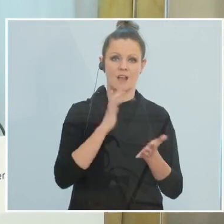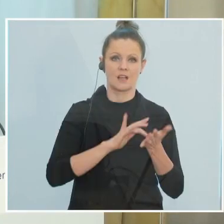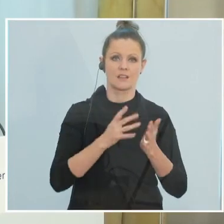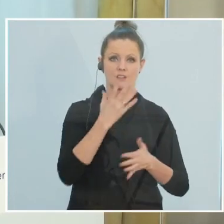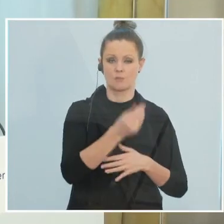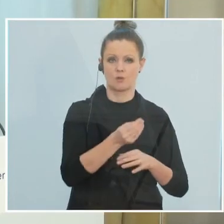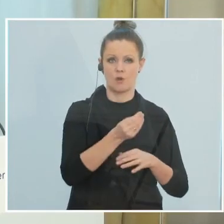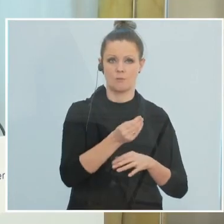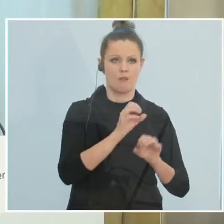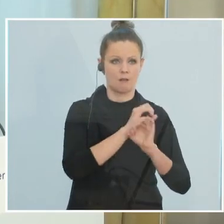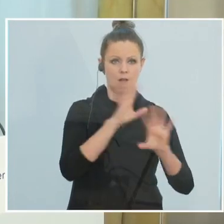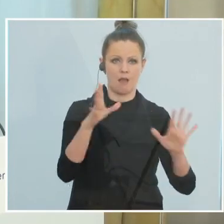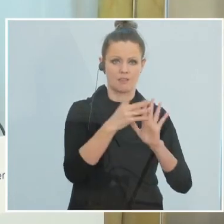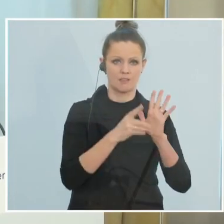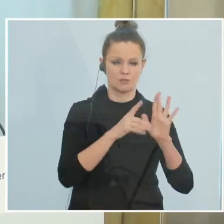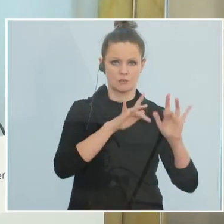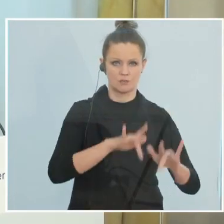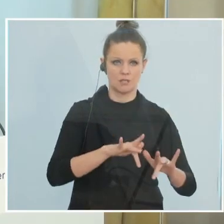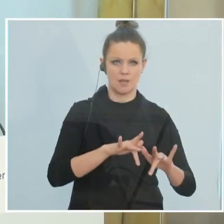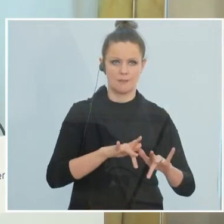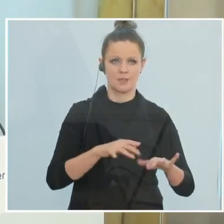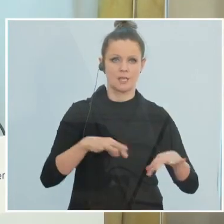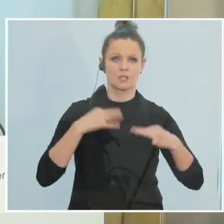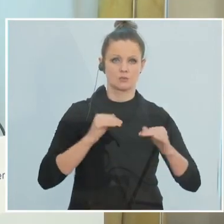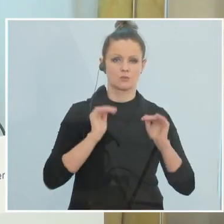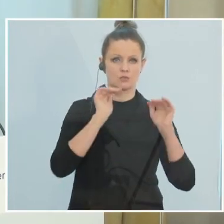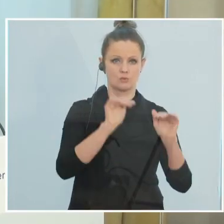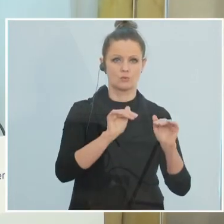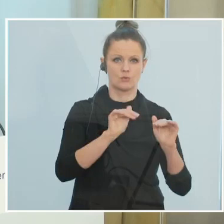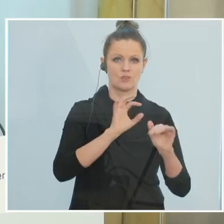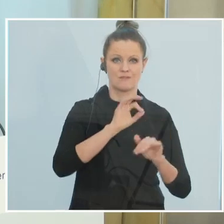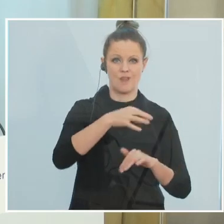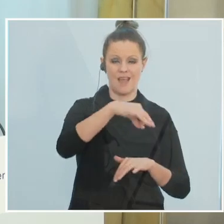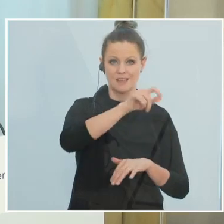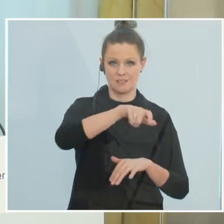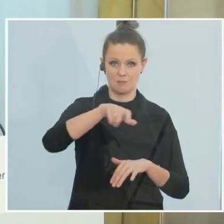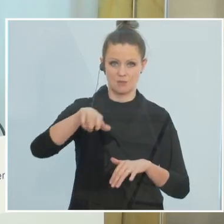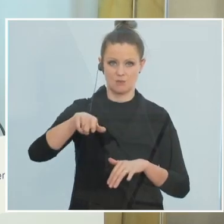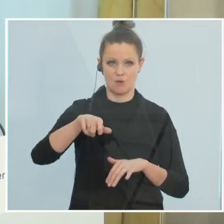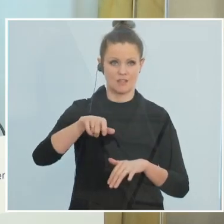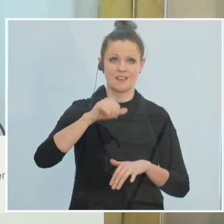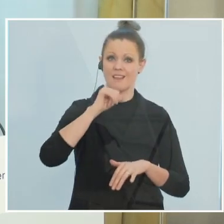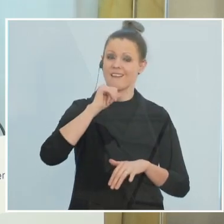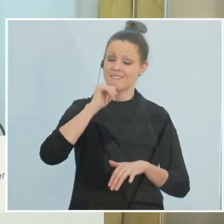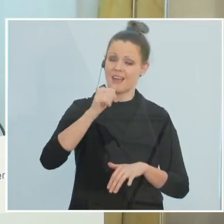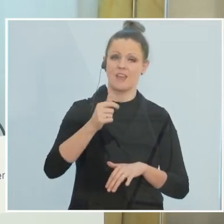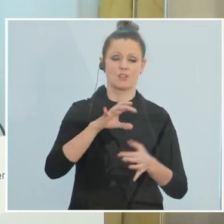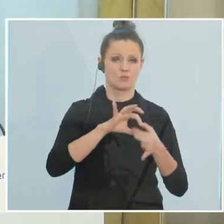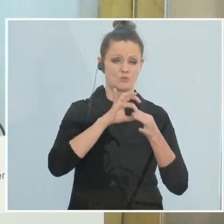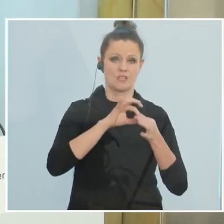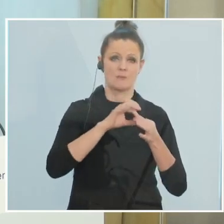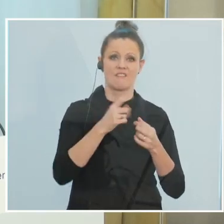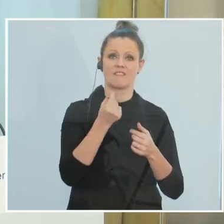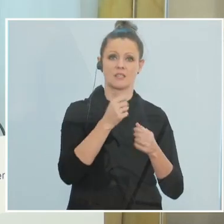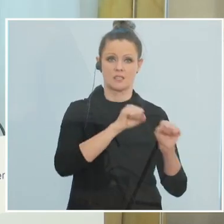wichtig, dass dieses Tragen, dieser Gesundheitsschutz für den Einzelnen auf jeden Fall nicht an den finanziellen Möglichkeiten des Einzelnen